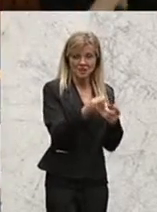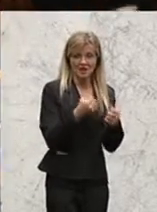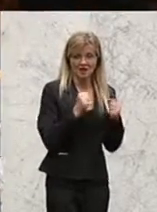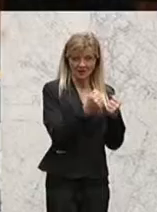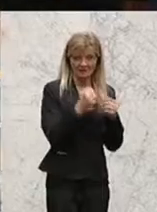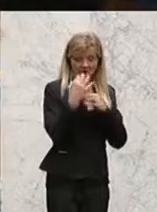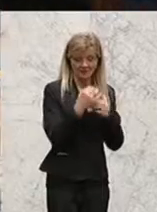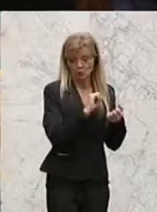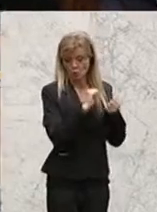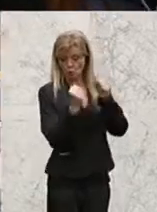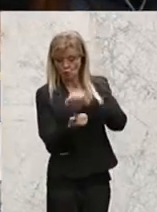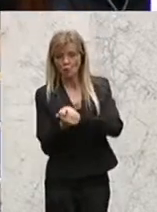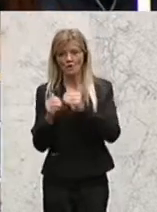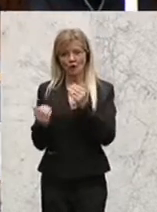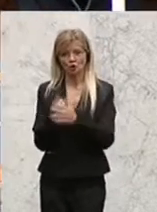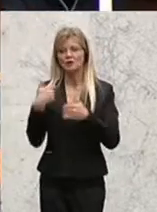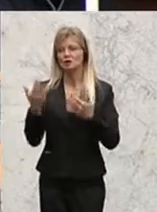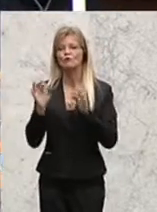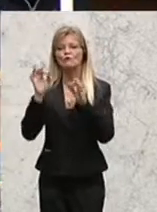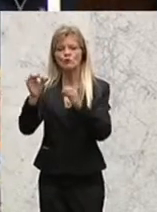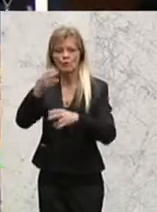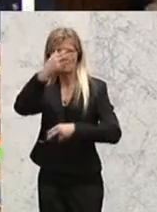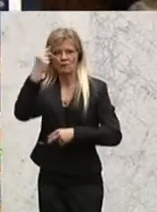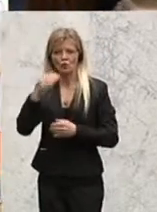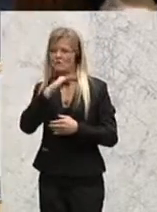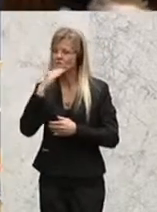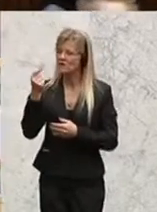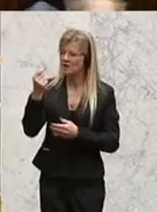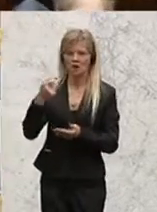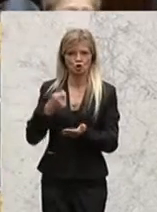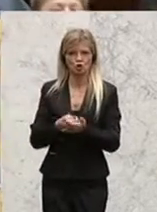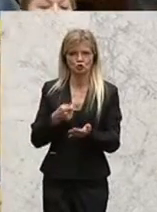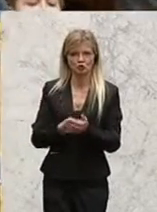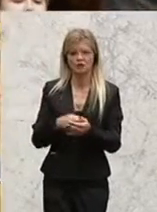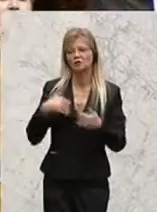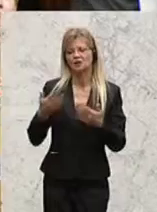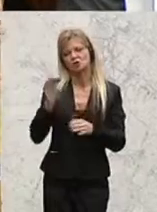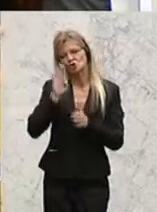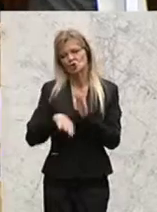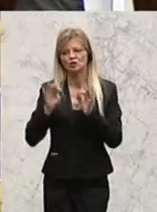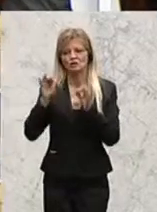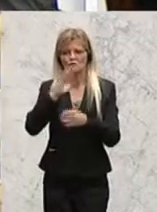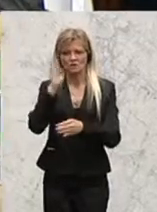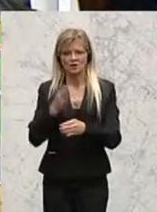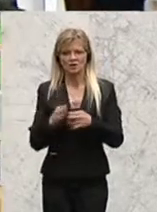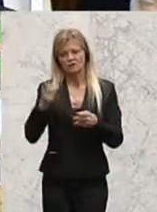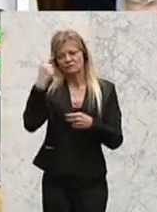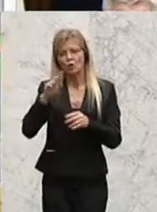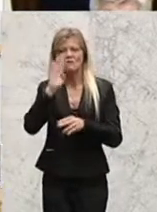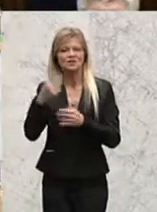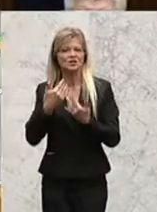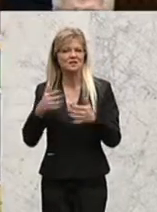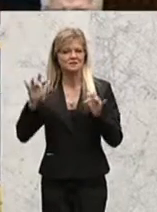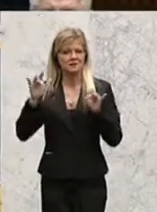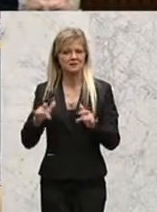Bevölkerung viel Geld kosten und es wird schlecht für die Wirtschaft sein, da die Wirtschaft nicht mehr auf günstige Energie zurückgreifen kann.